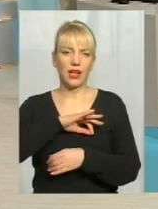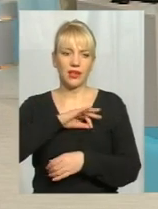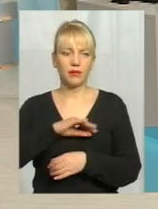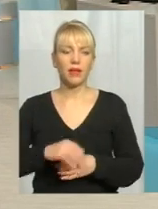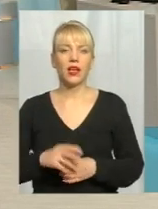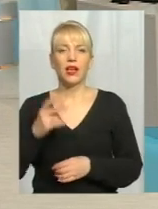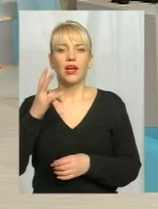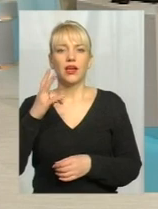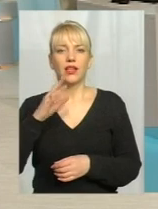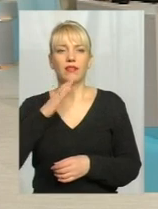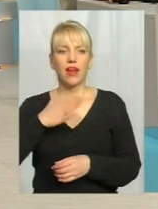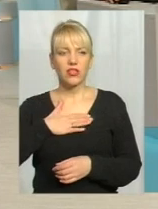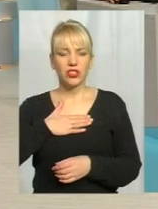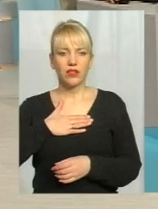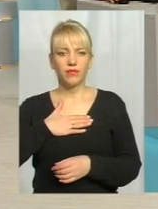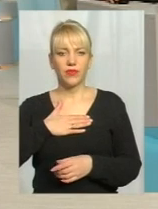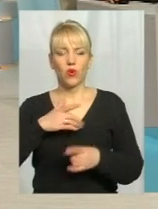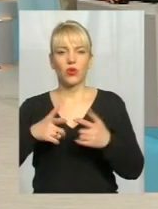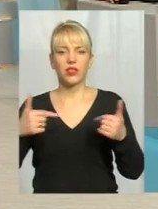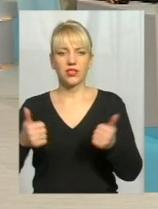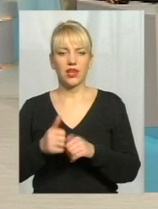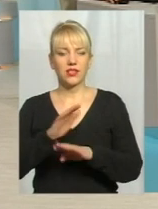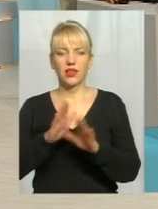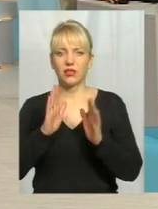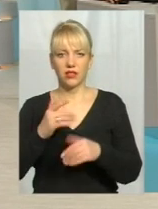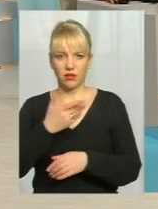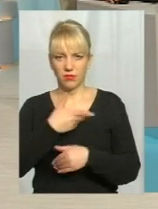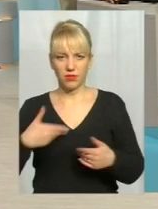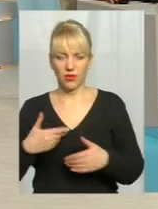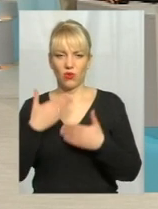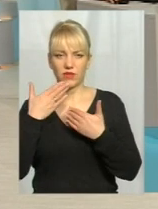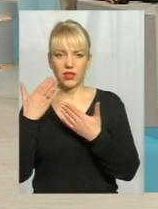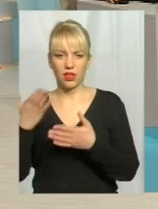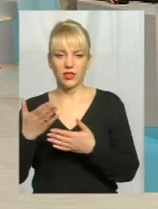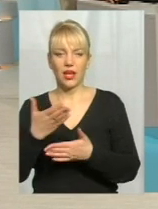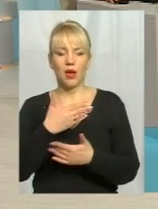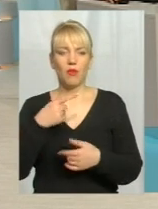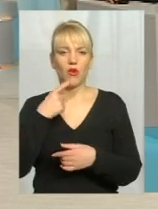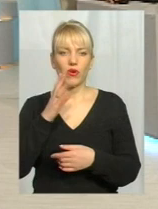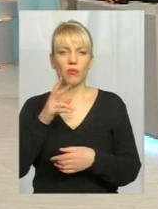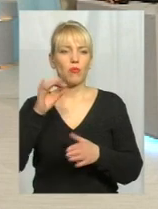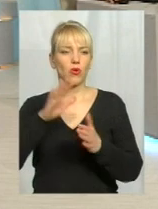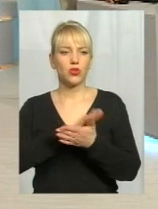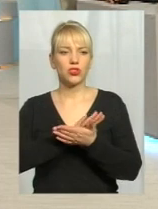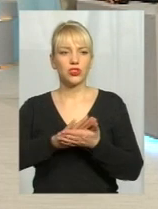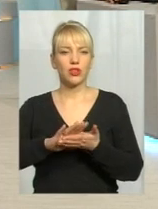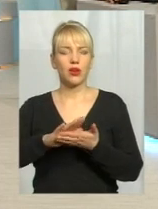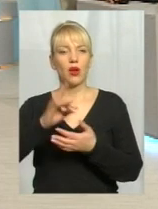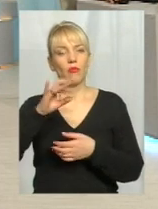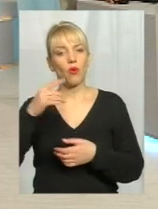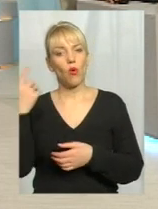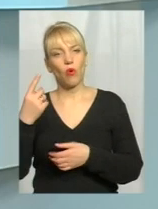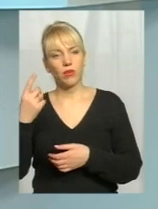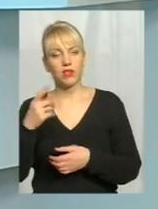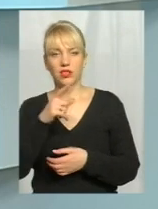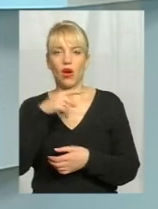Не тільки наша організація зверталася. Ми, якщо ми будемо говорити суто за місто, тому що в області